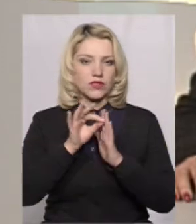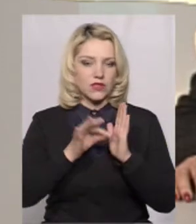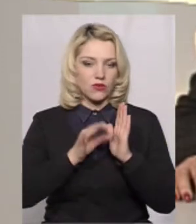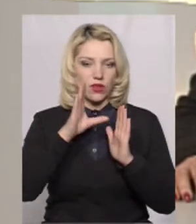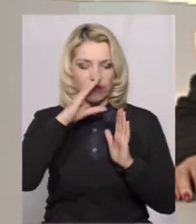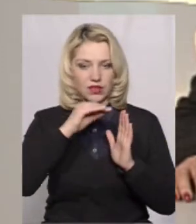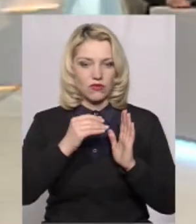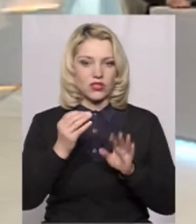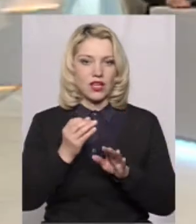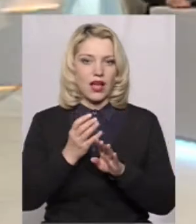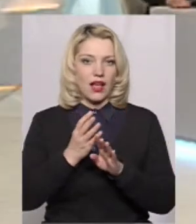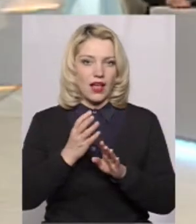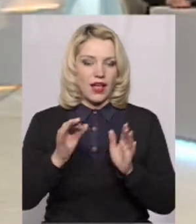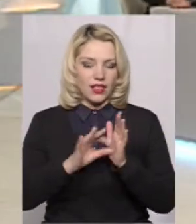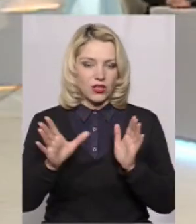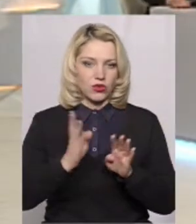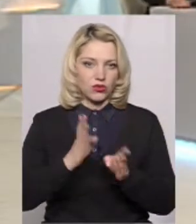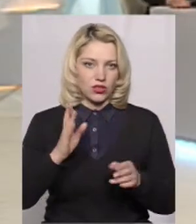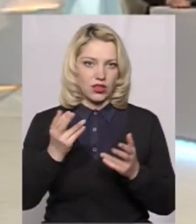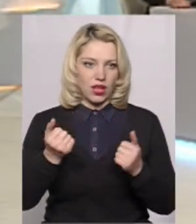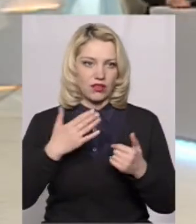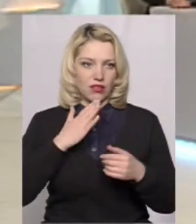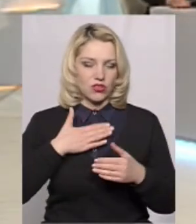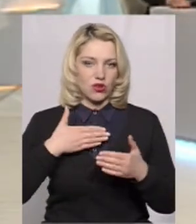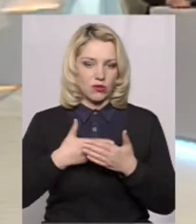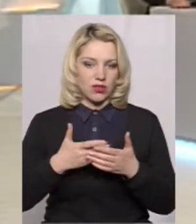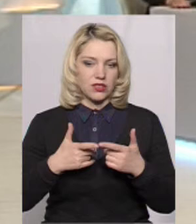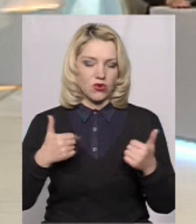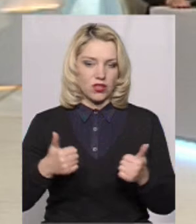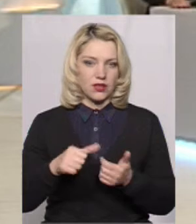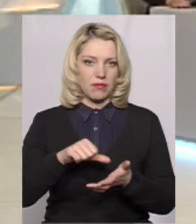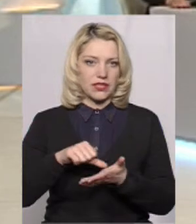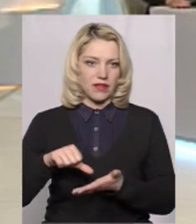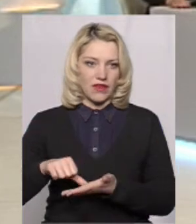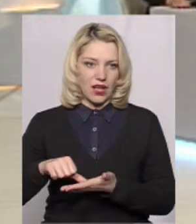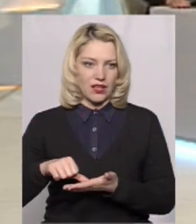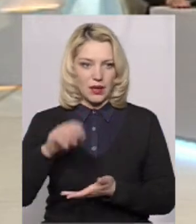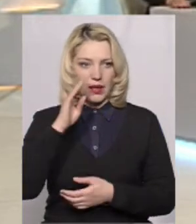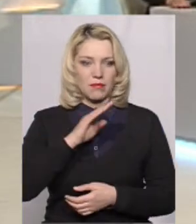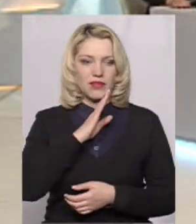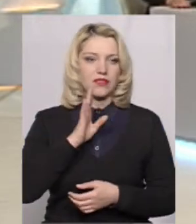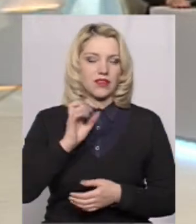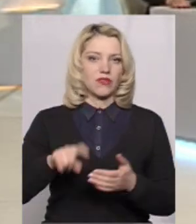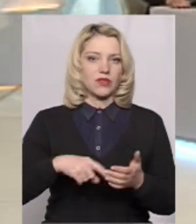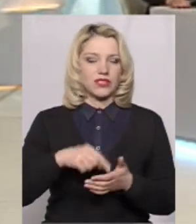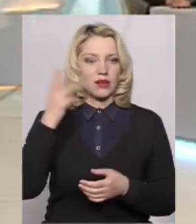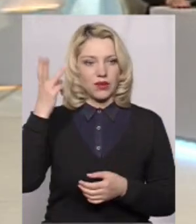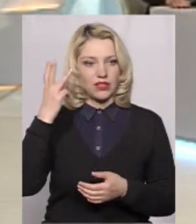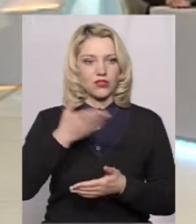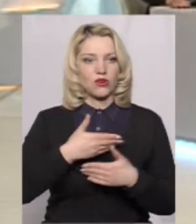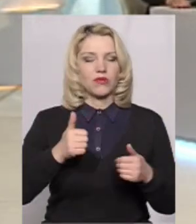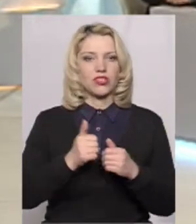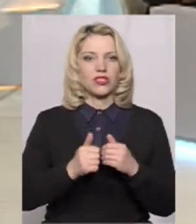електронної черги? Так, наша громадська організація представляє батьків на містах Мельницького.